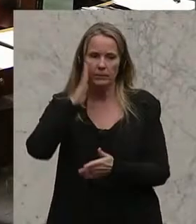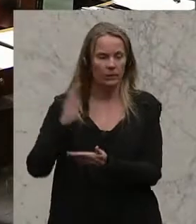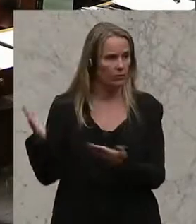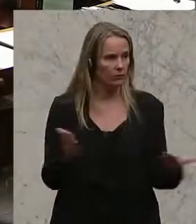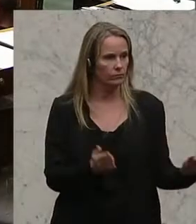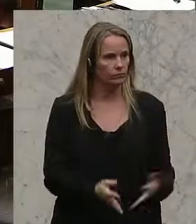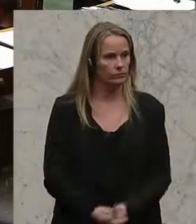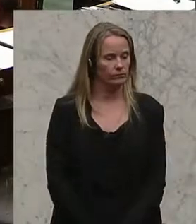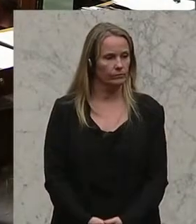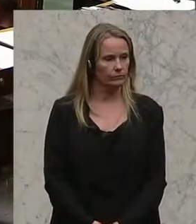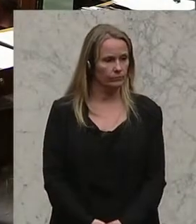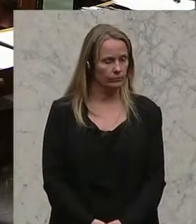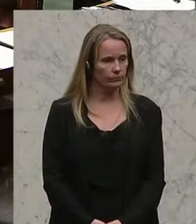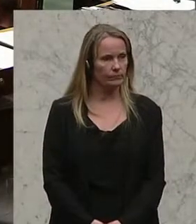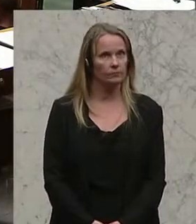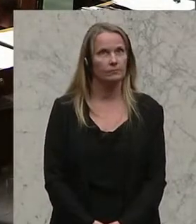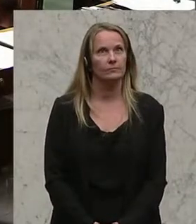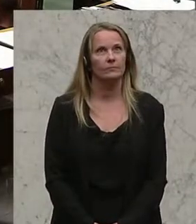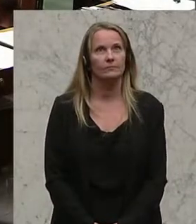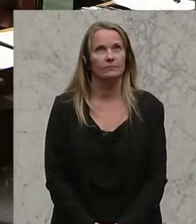gegenüber, gibt aber zu bedenken, dass dadurch hohe Kosten entstehen könnten. Dank.